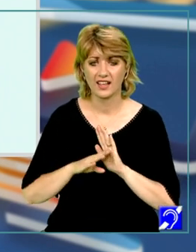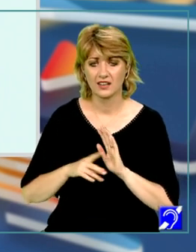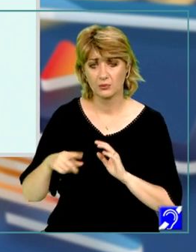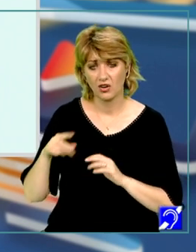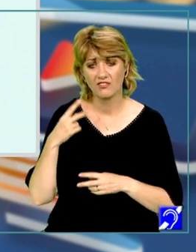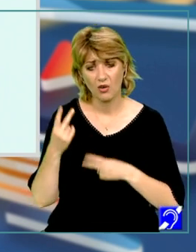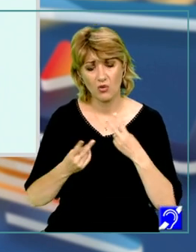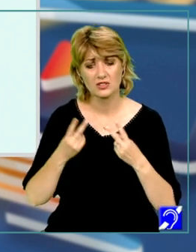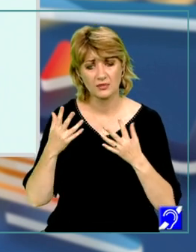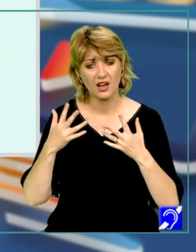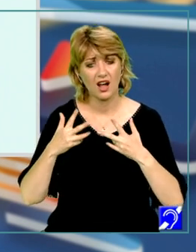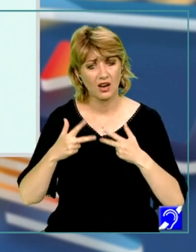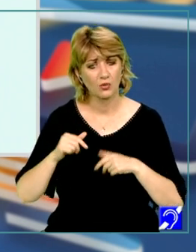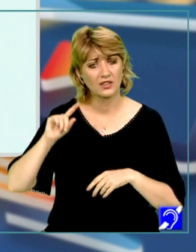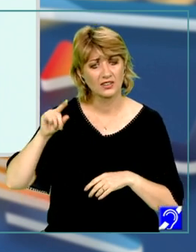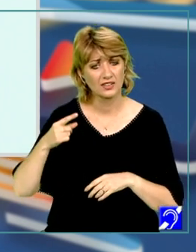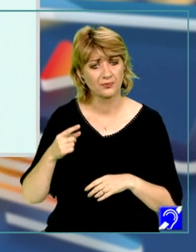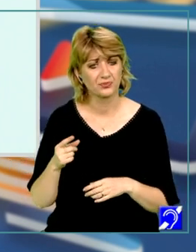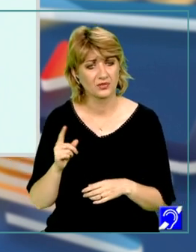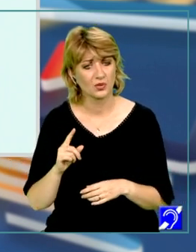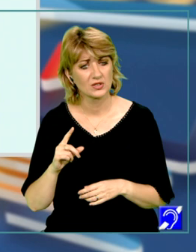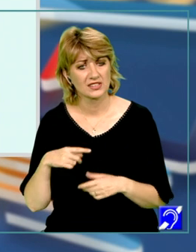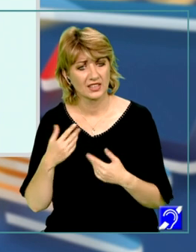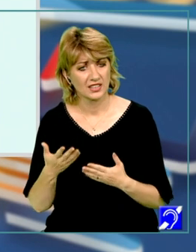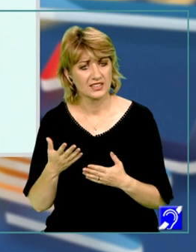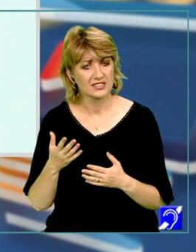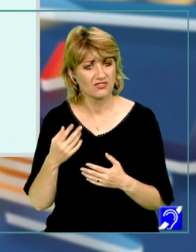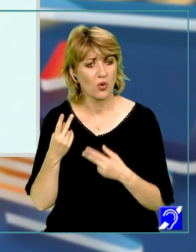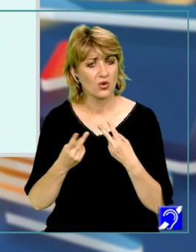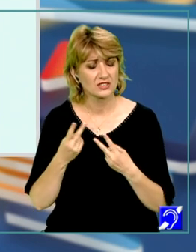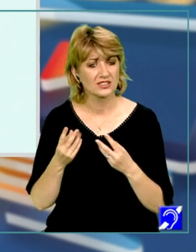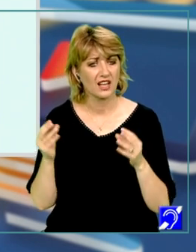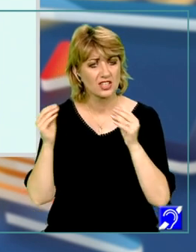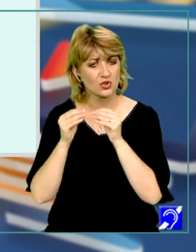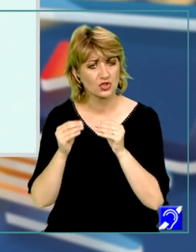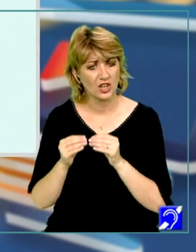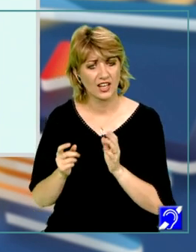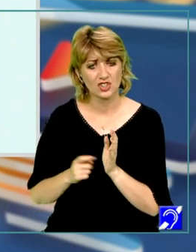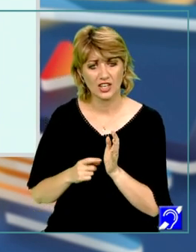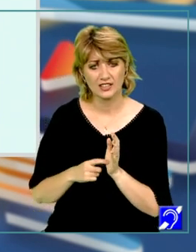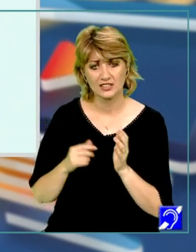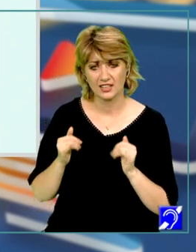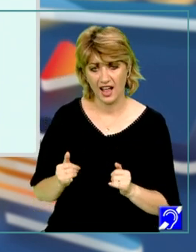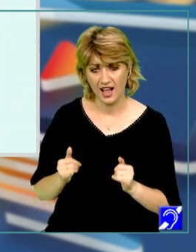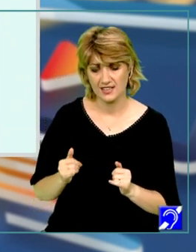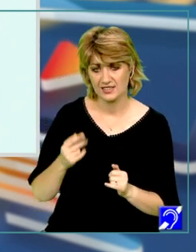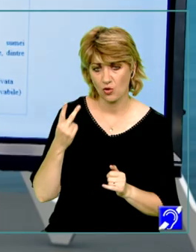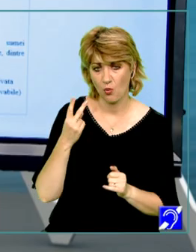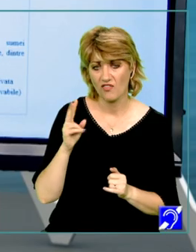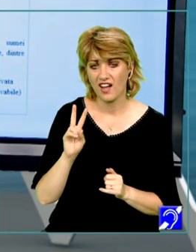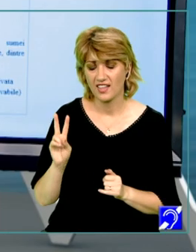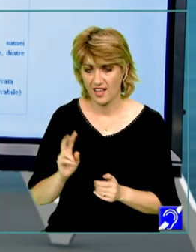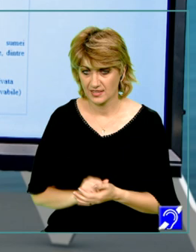folosim în calculul derivatei. Nu sunt toate, sunt cele care au fost strict asociate cerințelor A de la cele două variante.